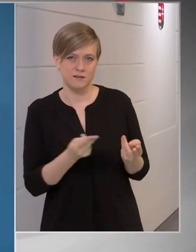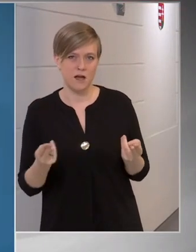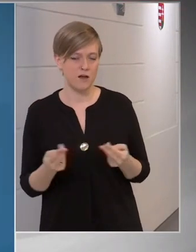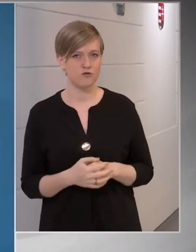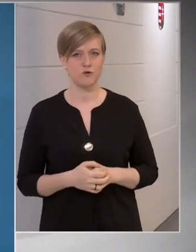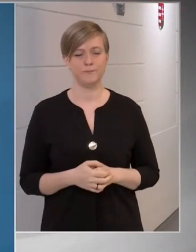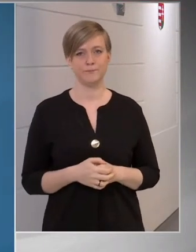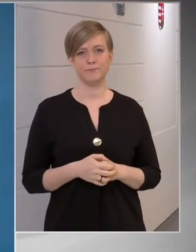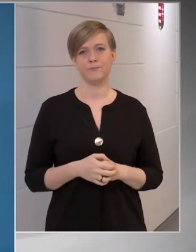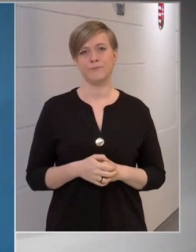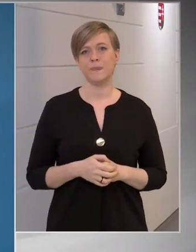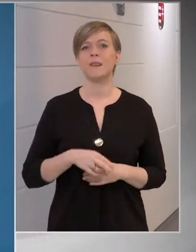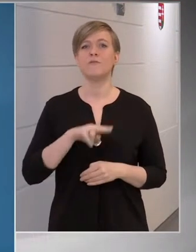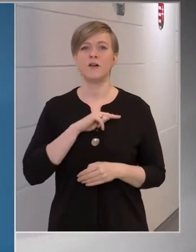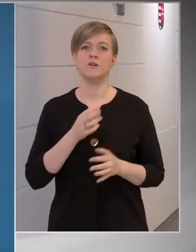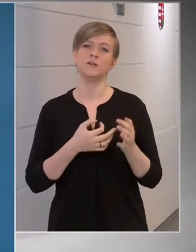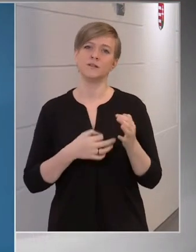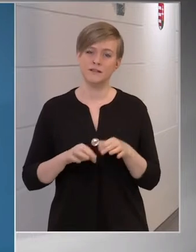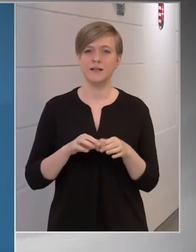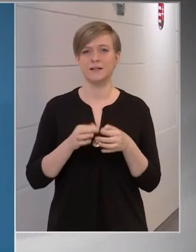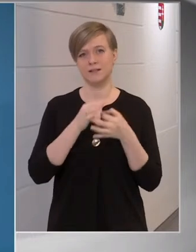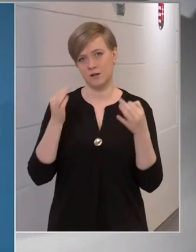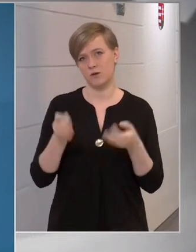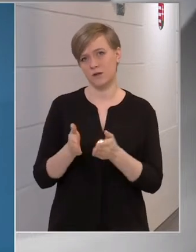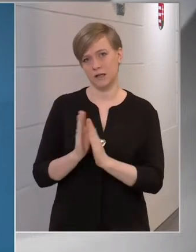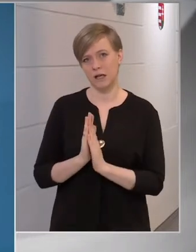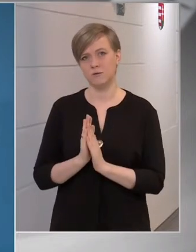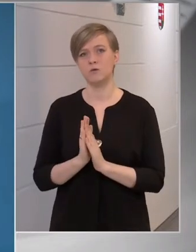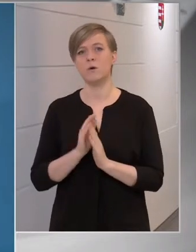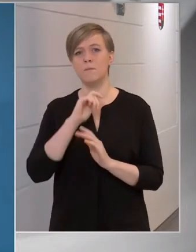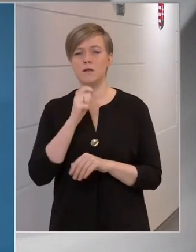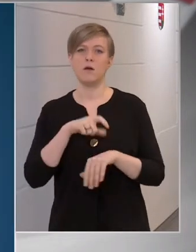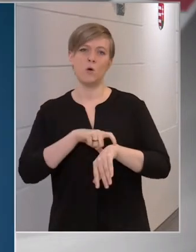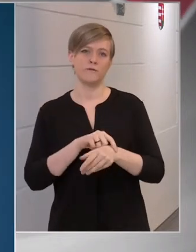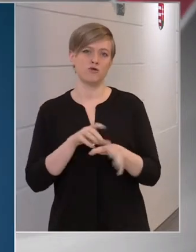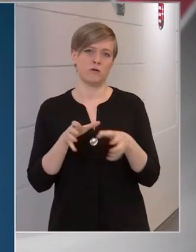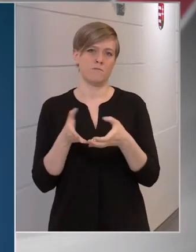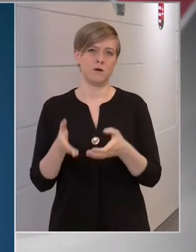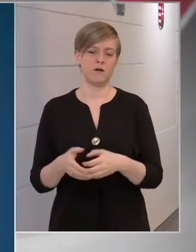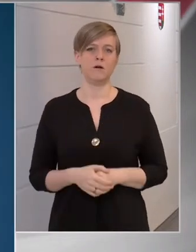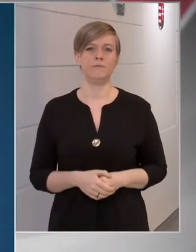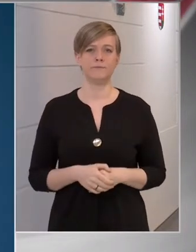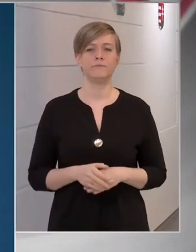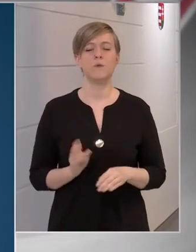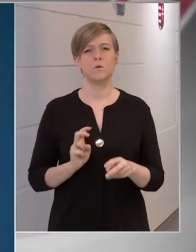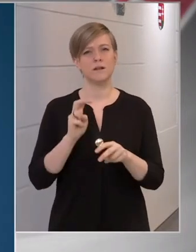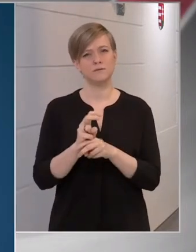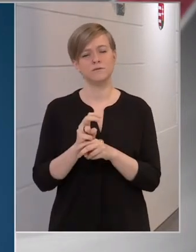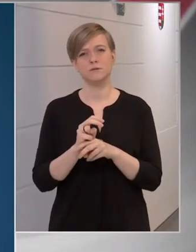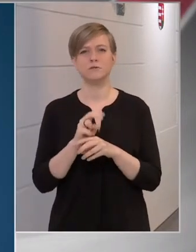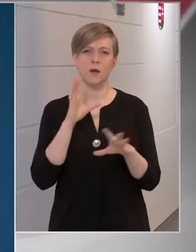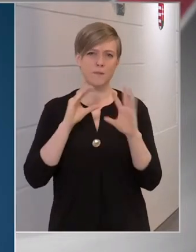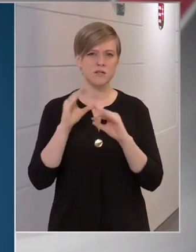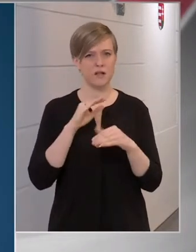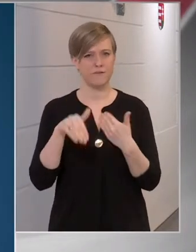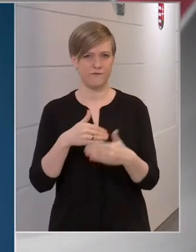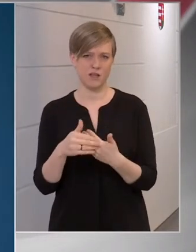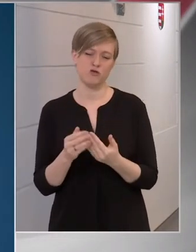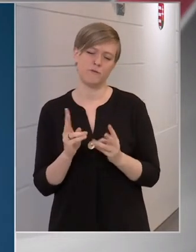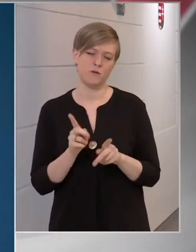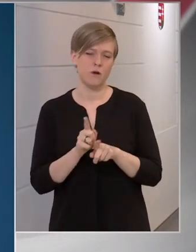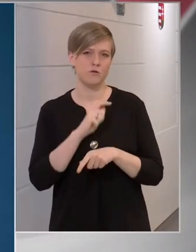A felelősség teljes nyilatotokra kérjük az orvosi kamarát, hozzátéve, hogy a tapasztalataink vegyesek, tehát van, amikor ez sikerül.